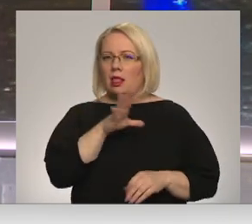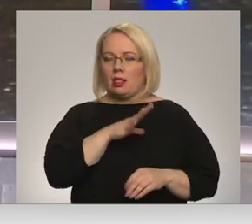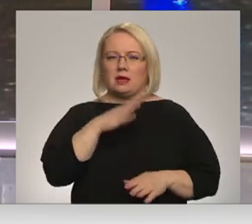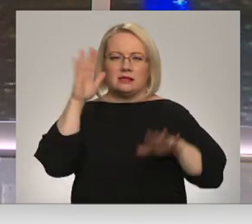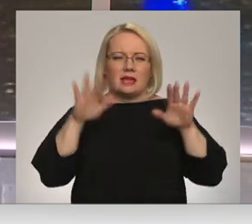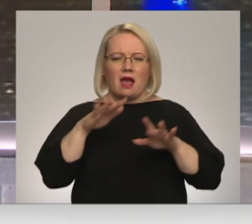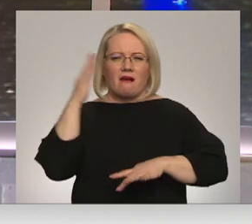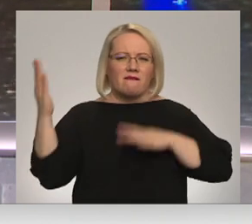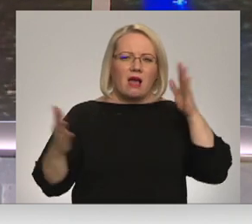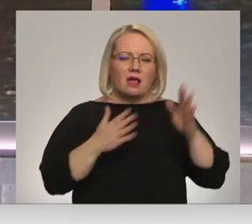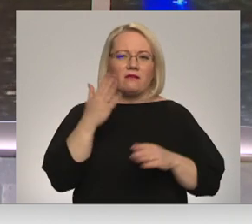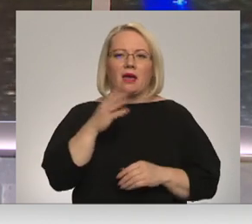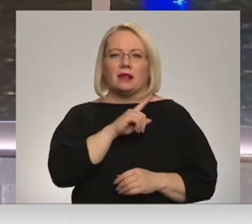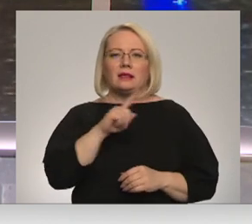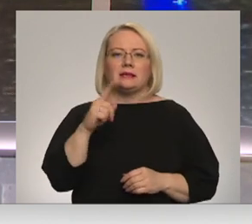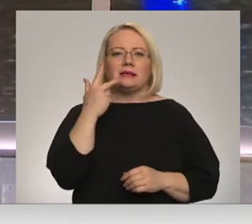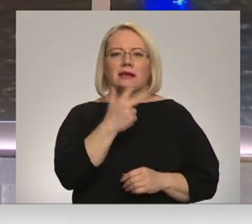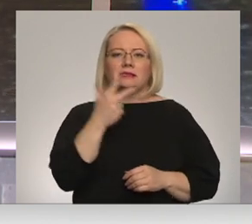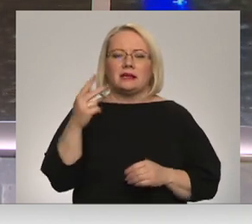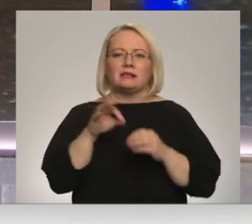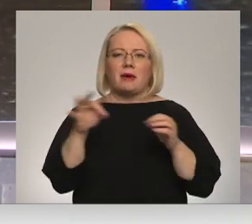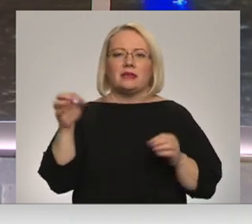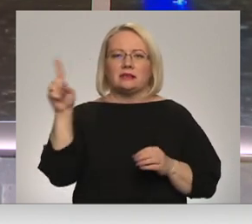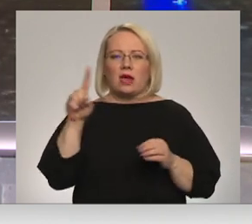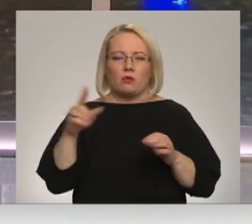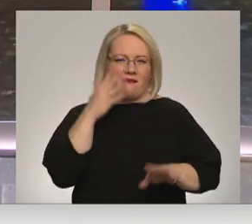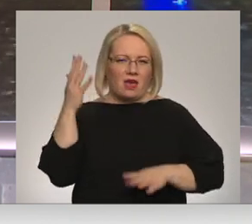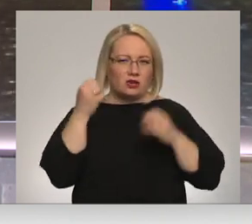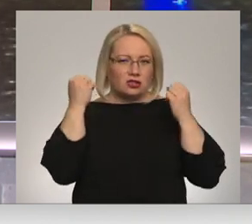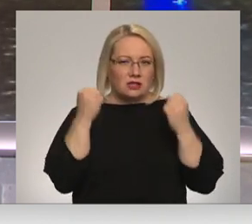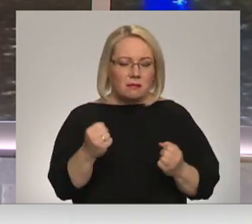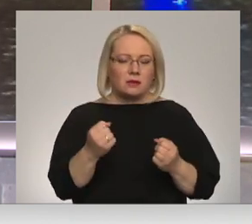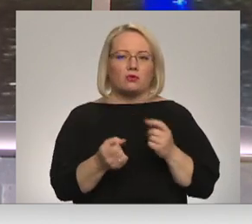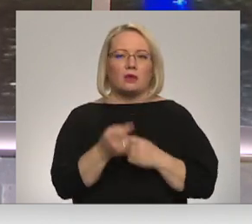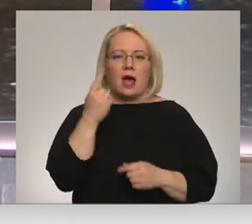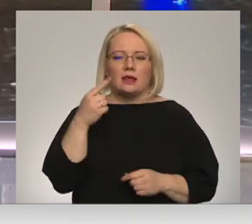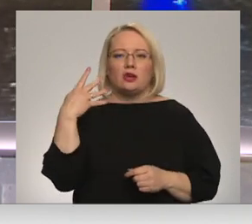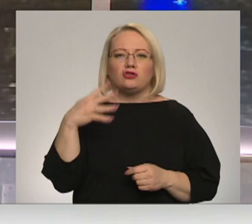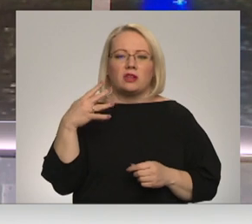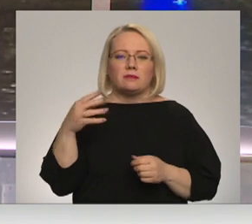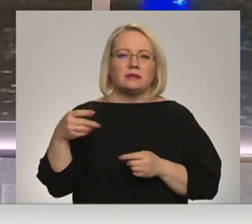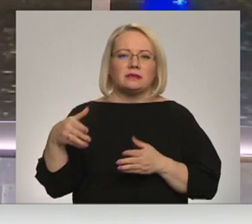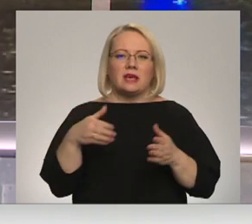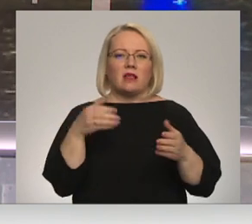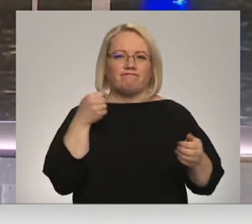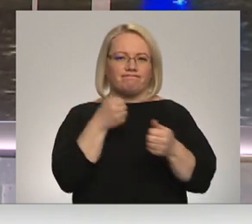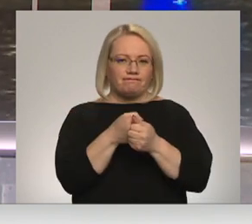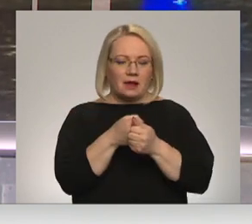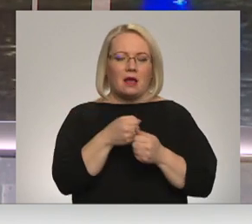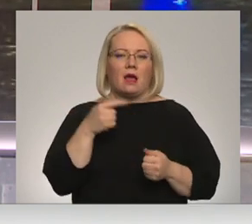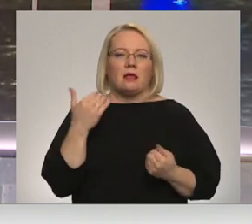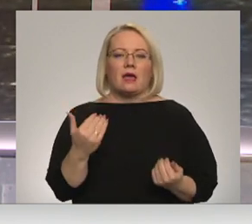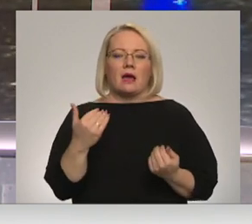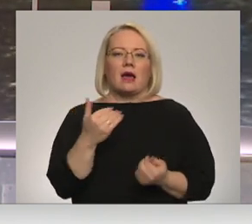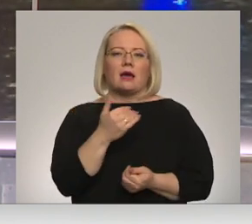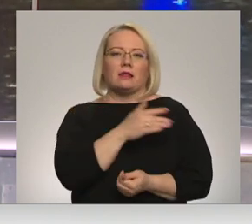vētra un vēja brāzmas līdz 33 metriem sekundē izraisīja vairāk nekā 40 ceļu satiksmes negadījumu. Komunālajie dienesti